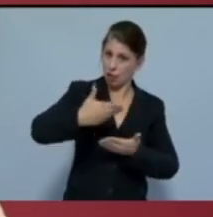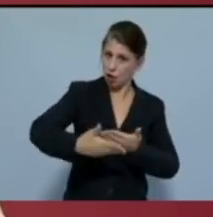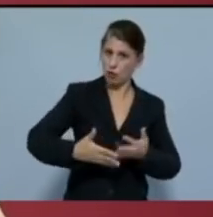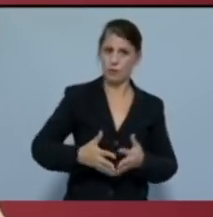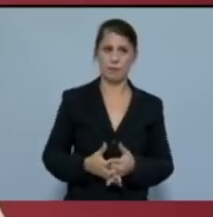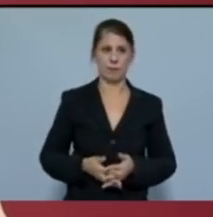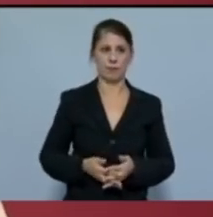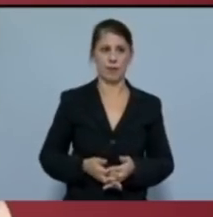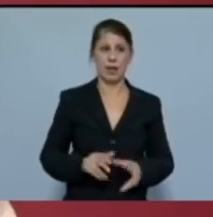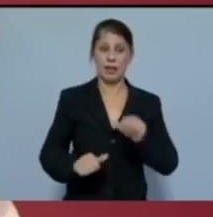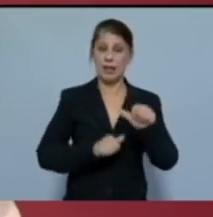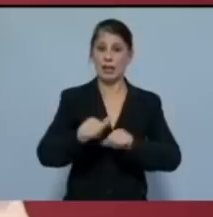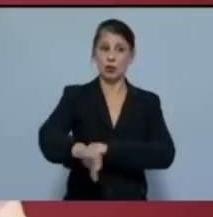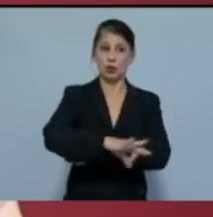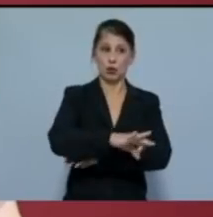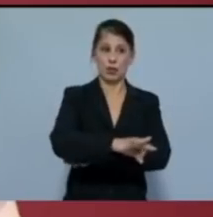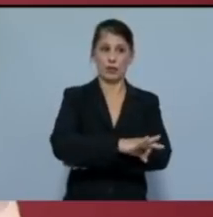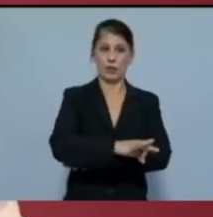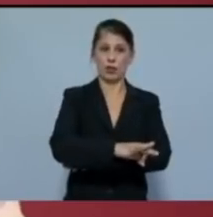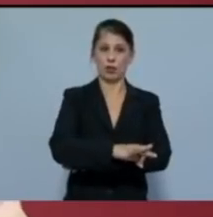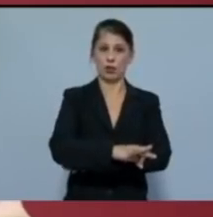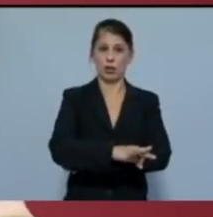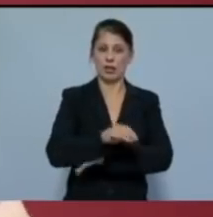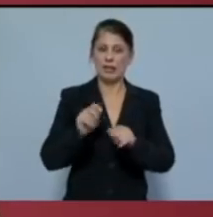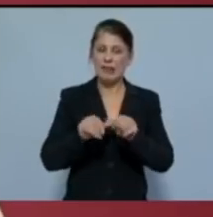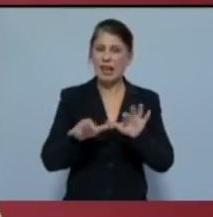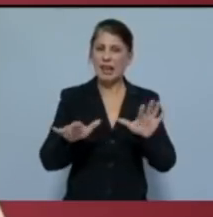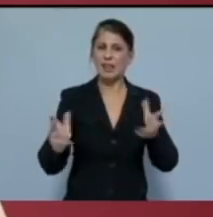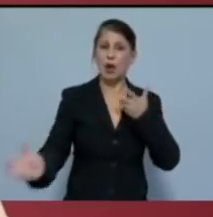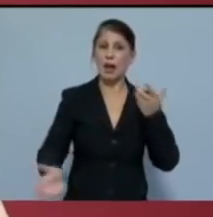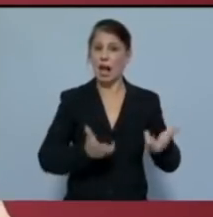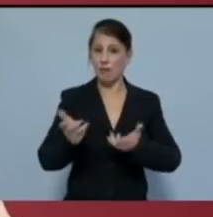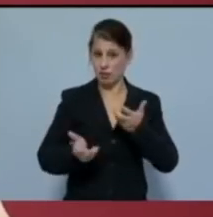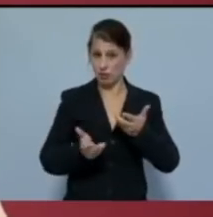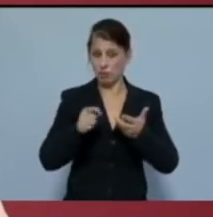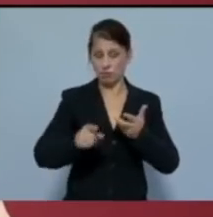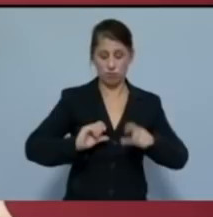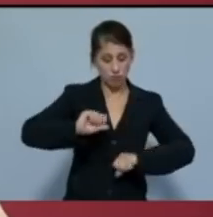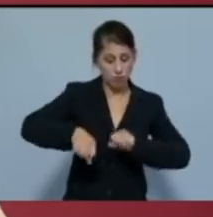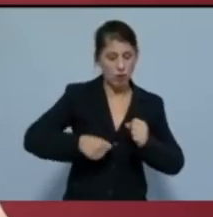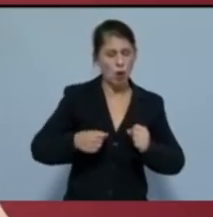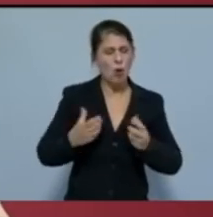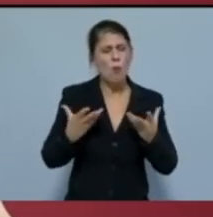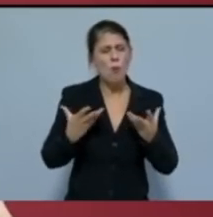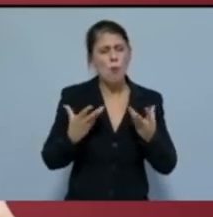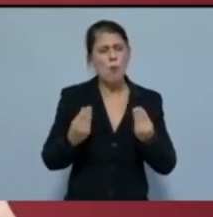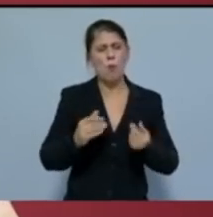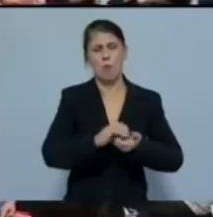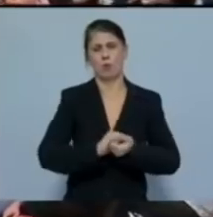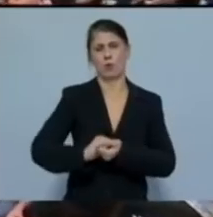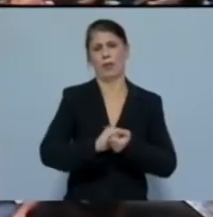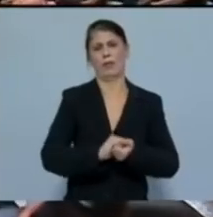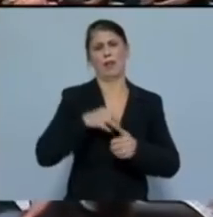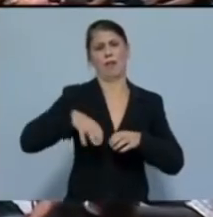ανατροπή των σχεδίων για καρκινογόνα καύση, για την οποία αγωνίζονται δεκάδες σωματεία και